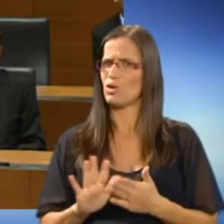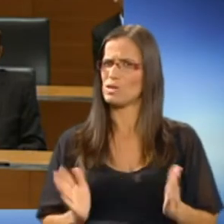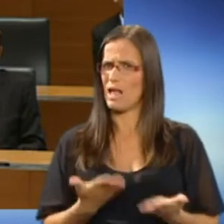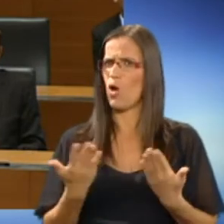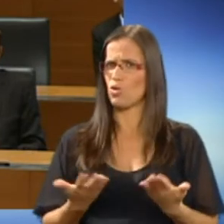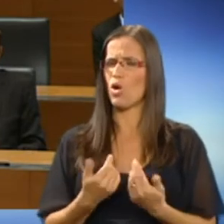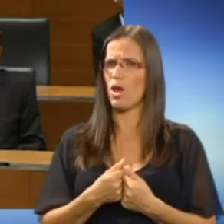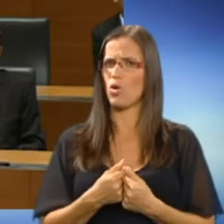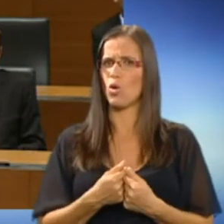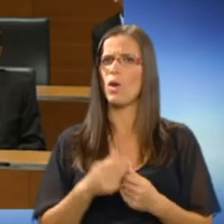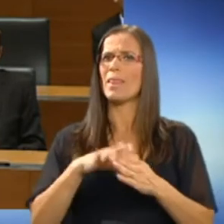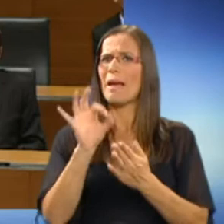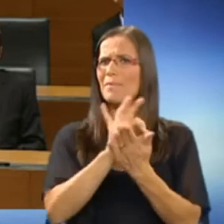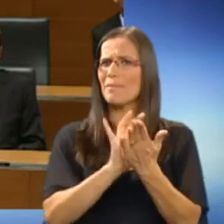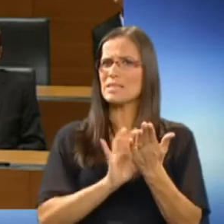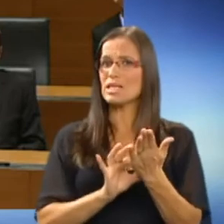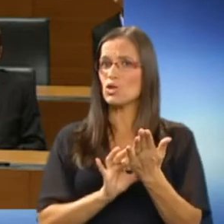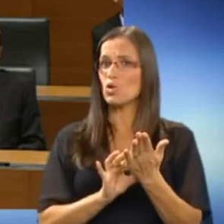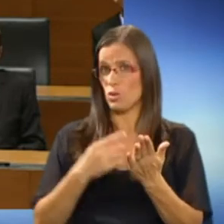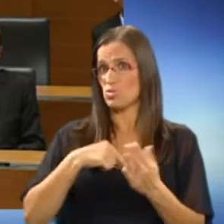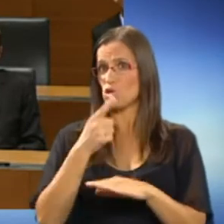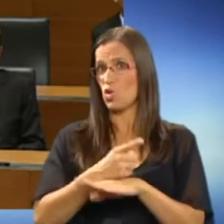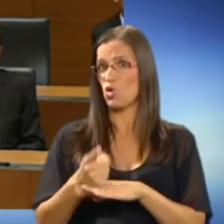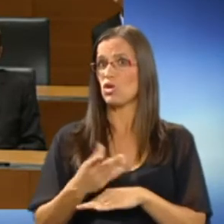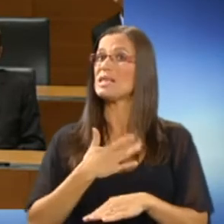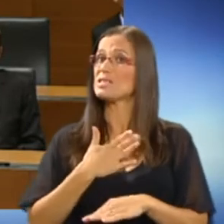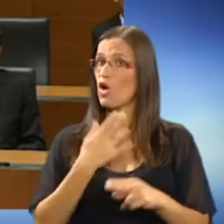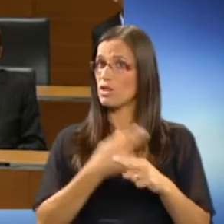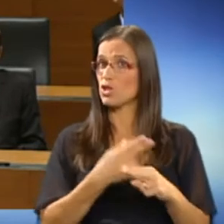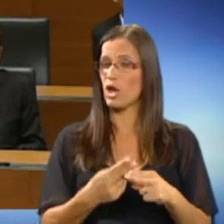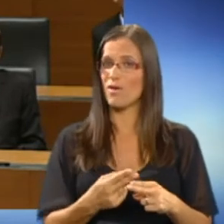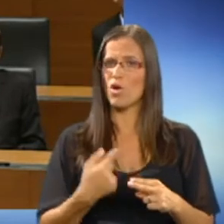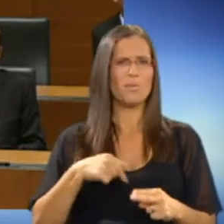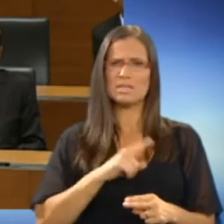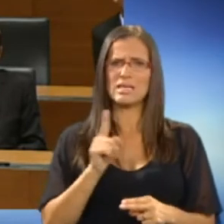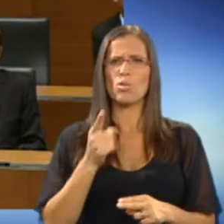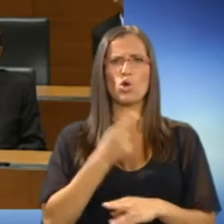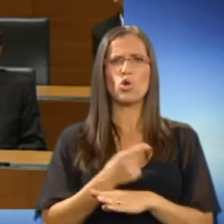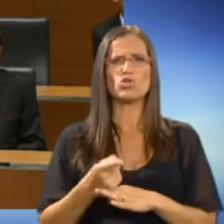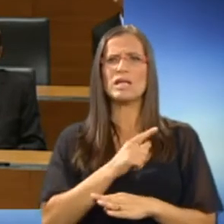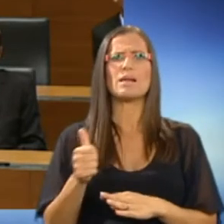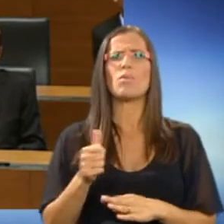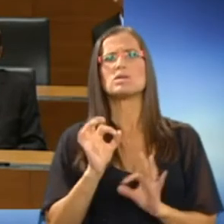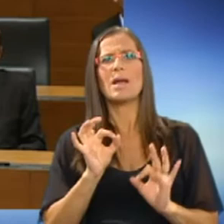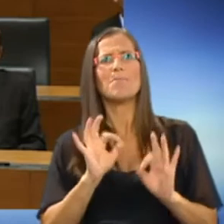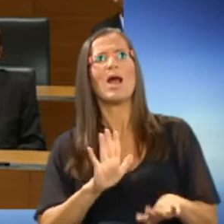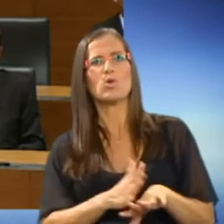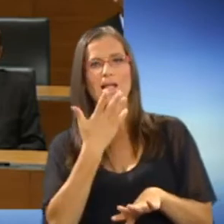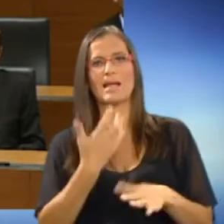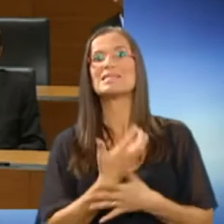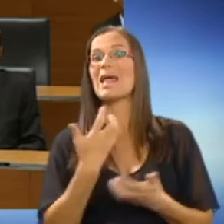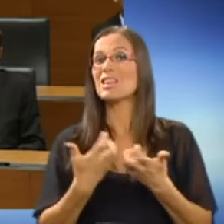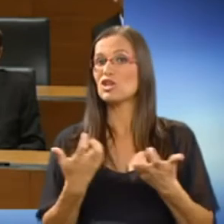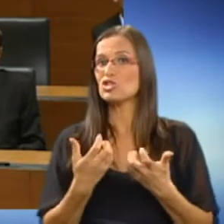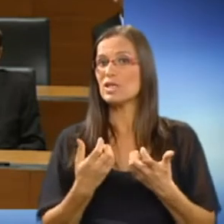Ko smo se na plebiscitu odločali za svojo državo, se nismo odločali samo za blagostanje, za tržni sistem,